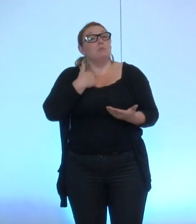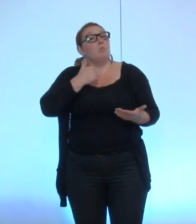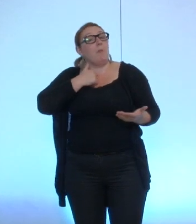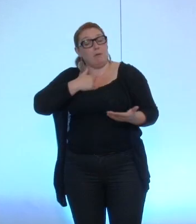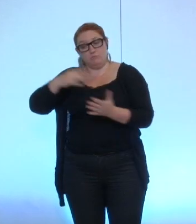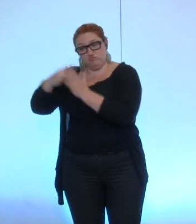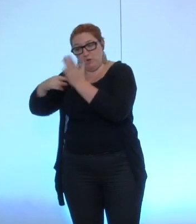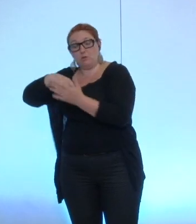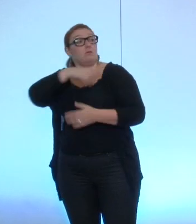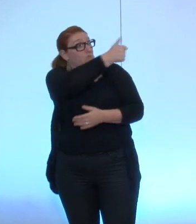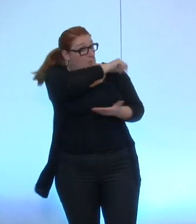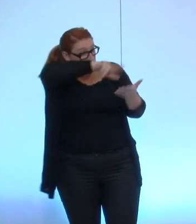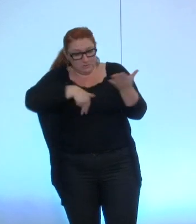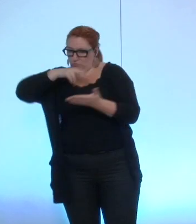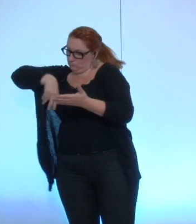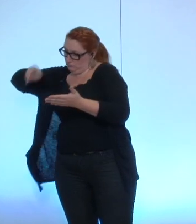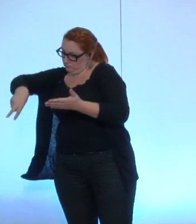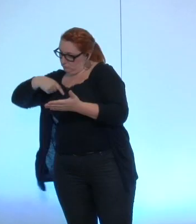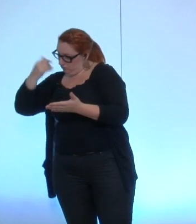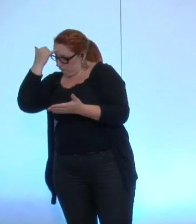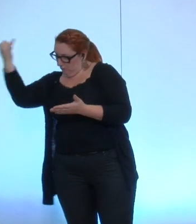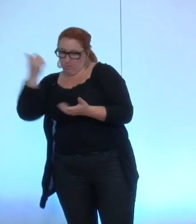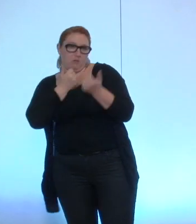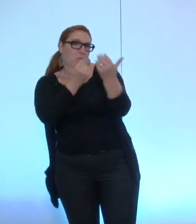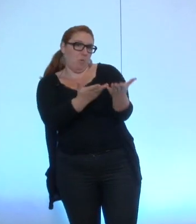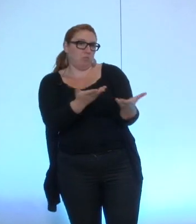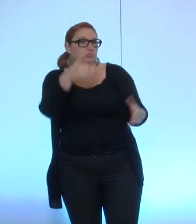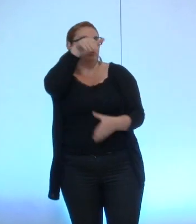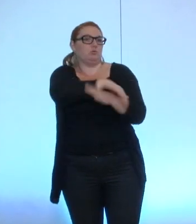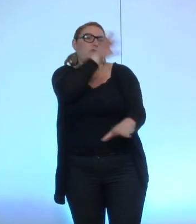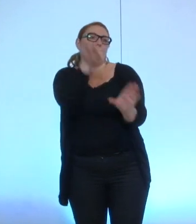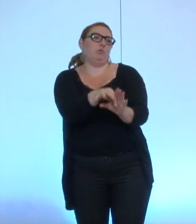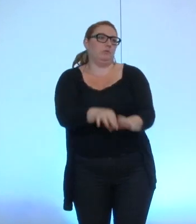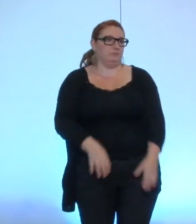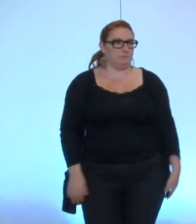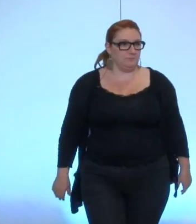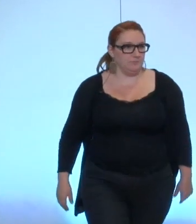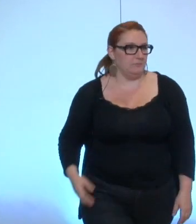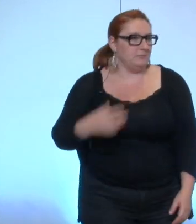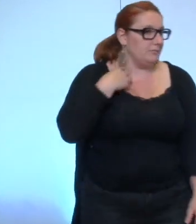eue de la charte que vous avez signée et que nous proposons donc au vote du conseil municipal